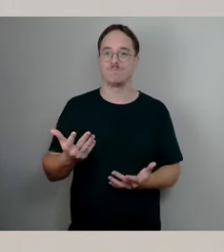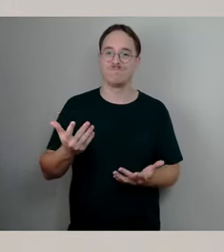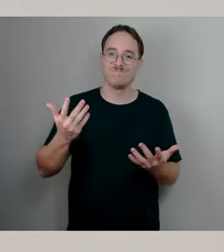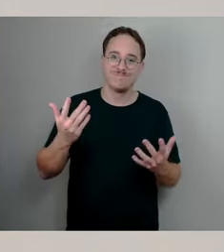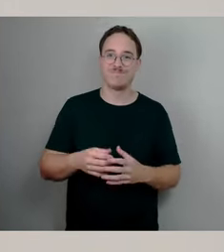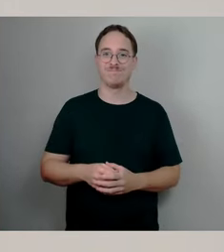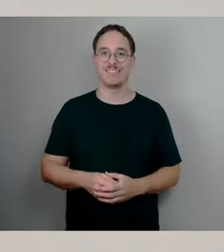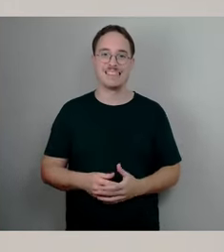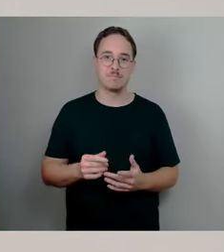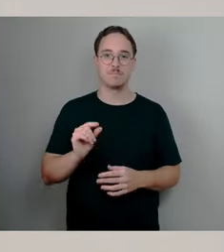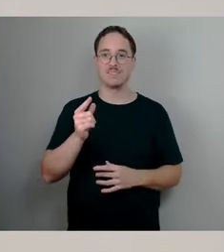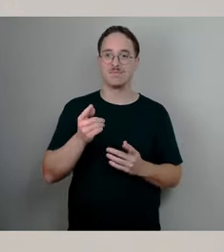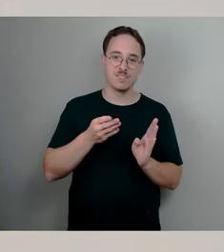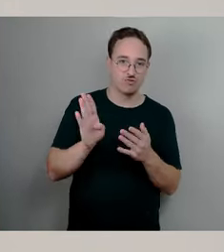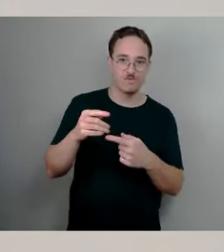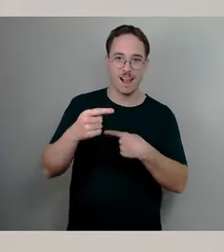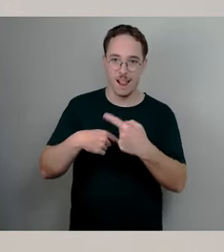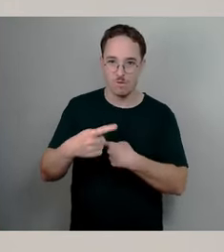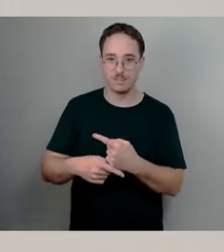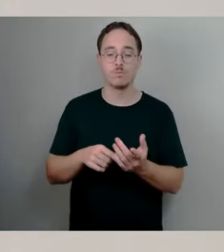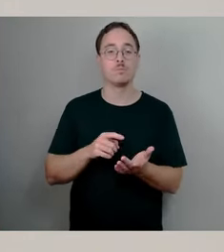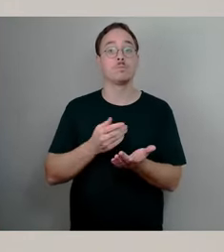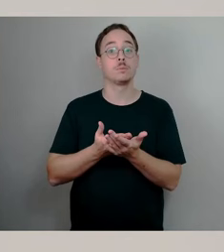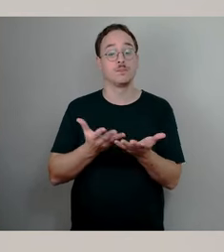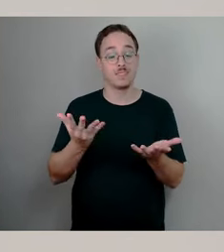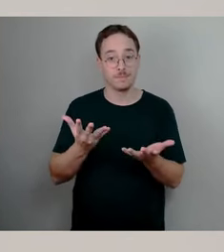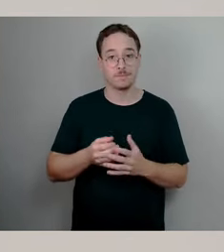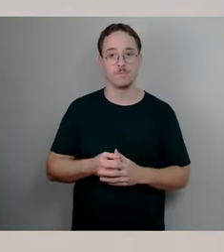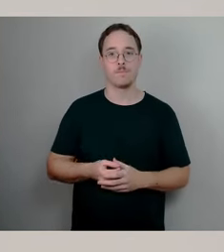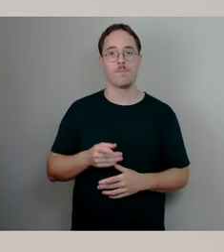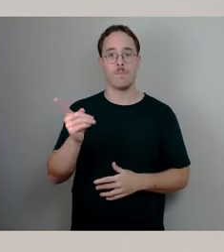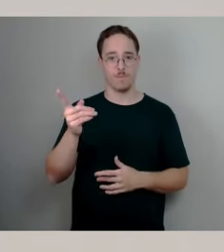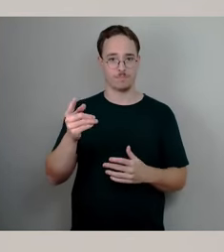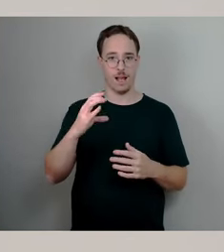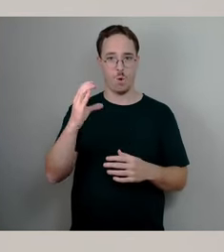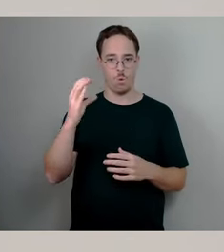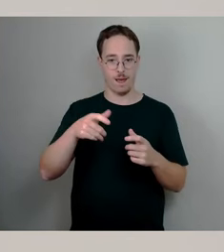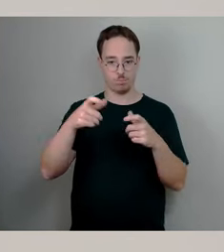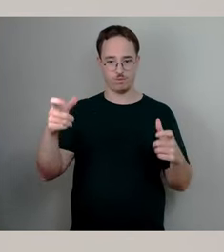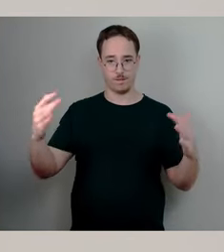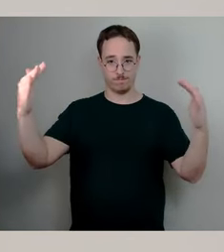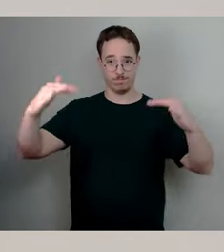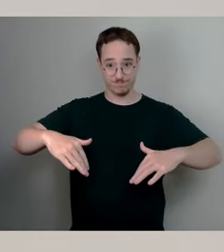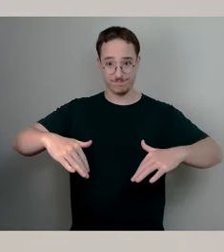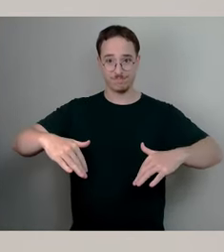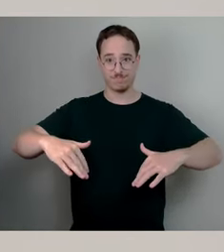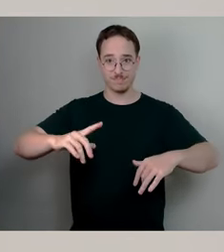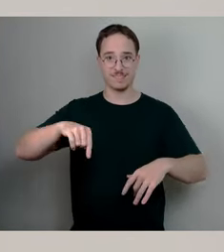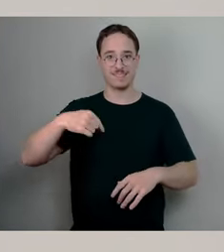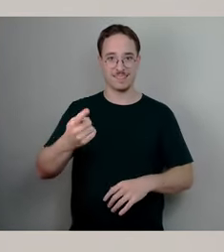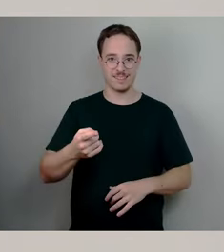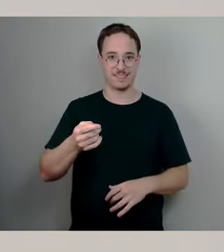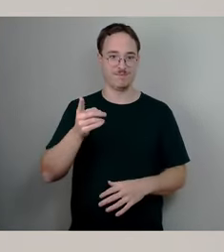-Einsturz der Karolabrücke irrtümlicherweise sozusagen das Signalprogramm, was für